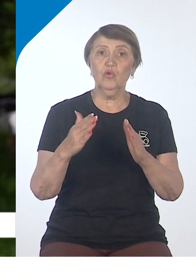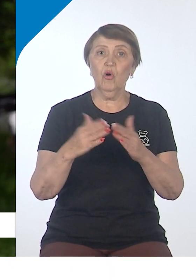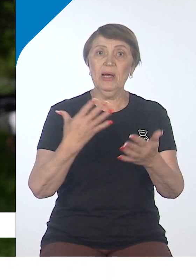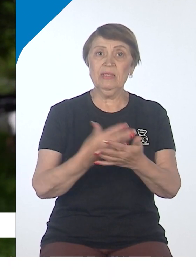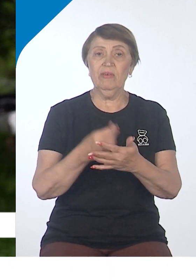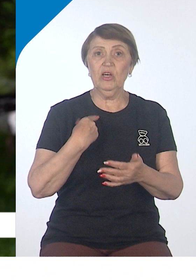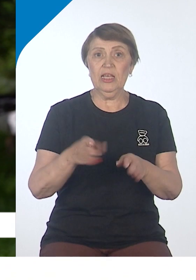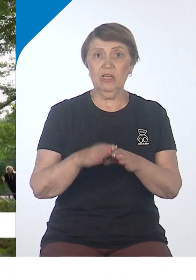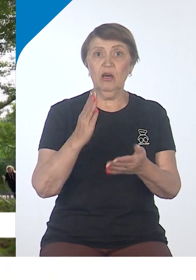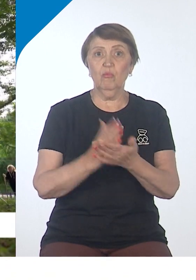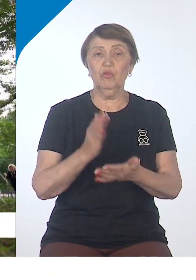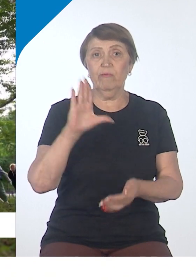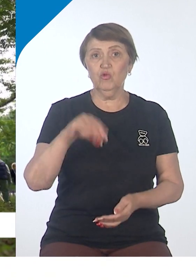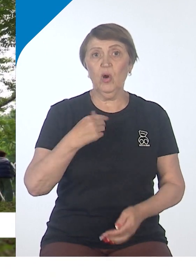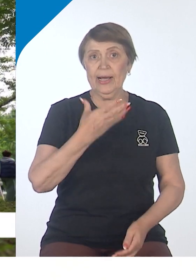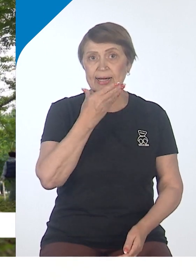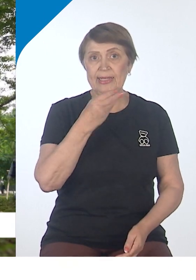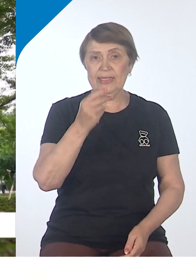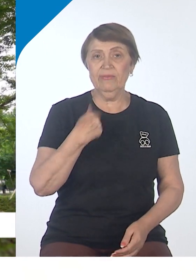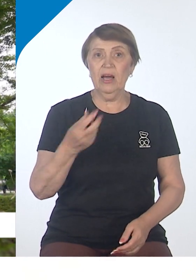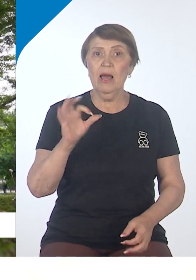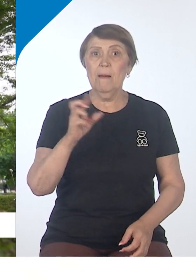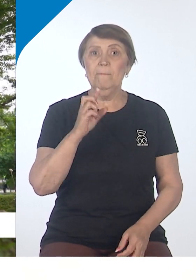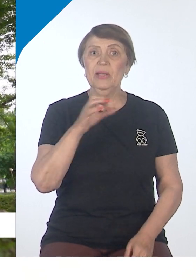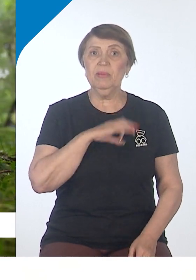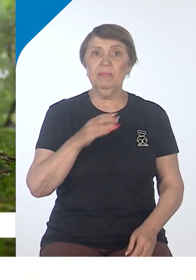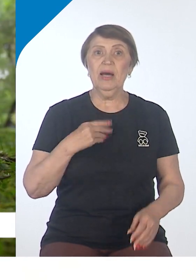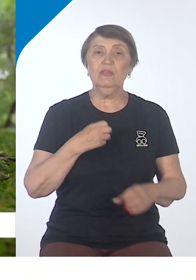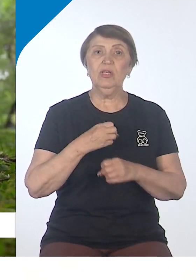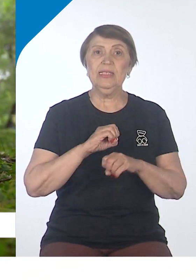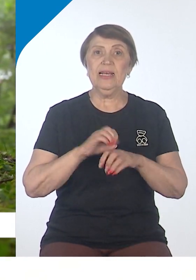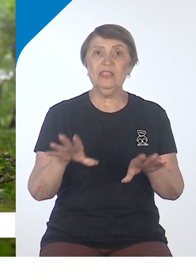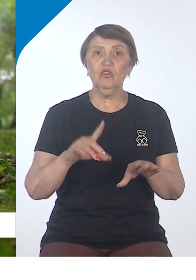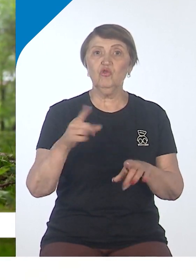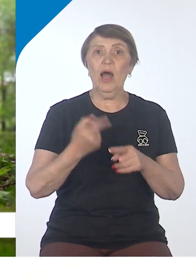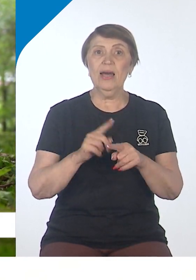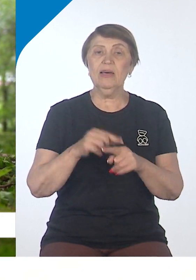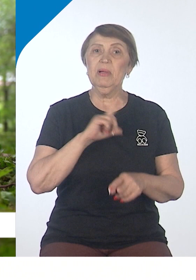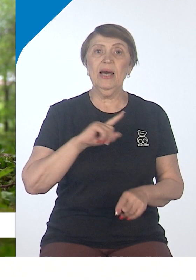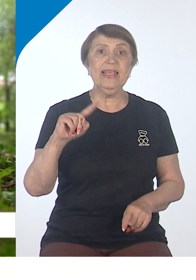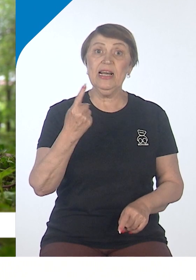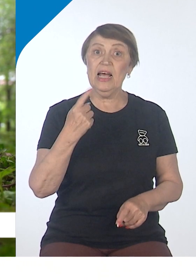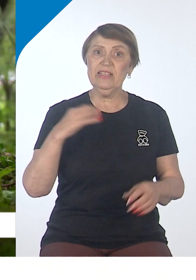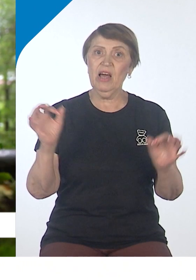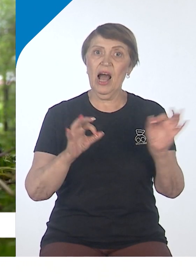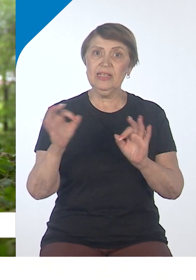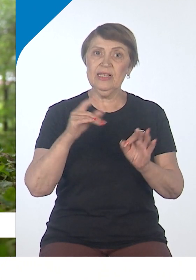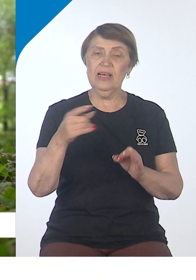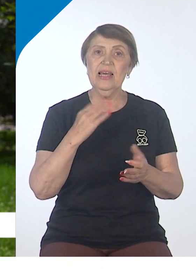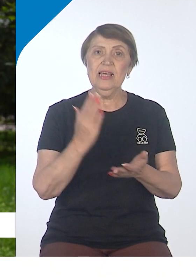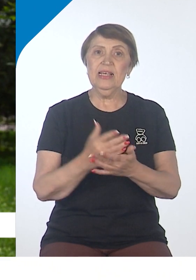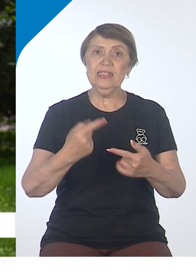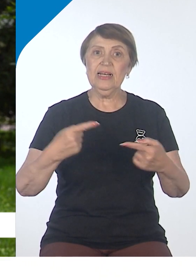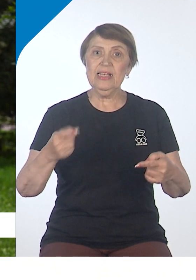тогда у нас будет все красиво. Предприниматели после уборки разошлись на том, что это была не разовая акция. Существуют различные